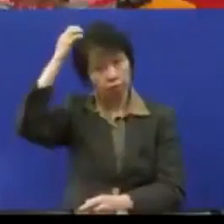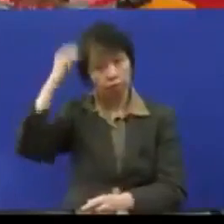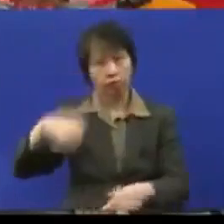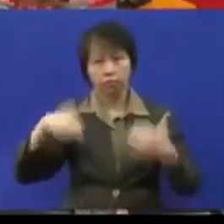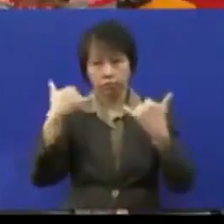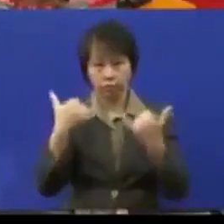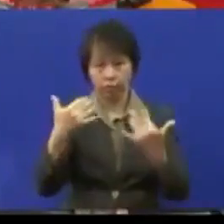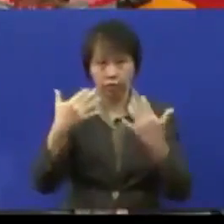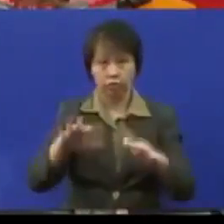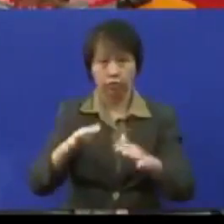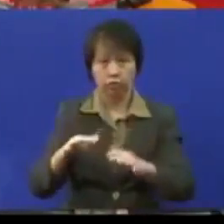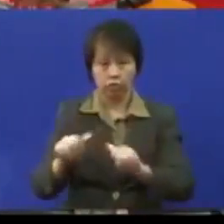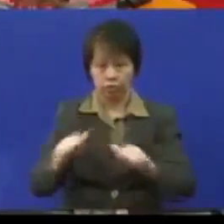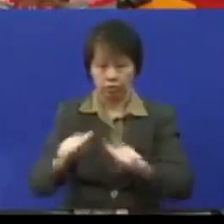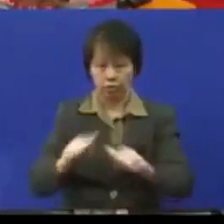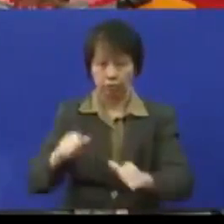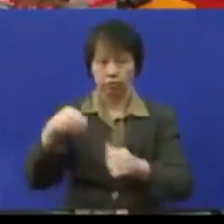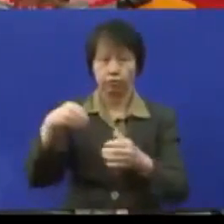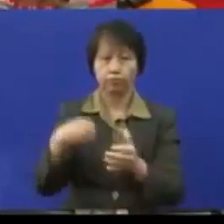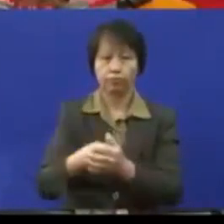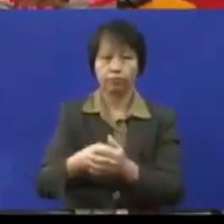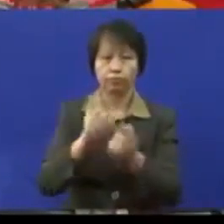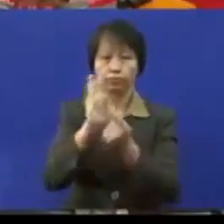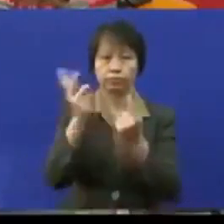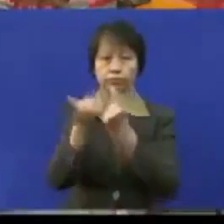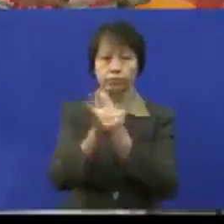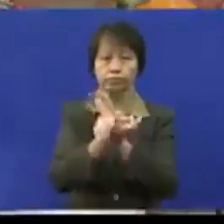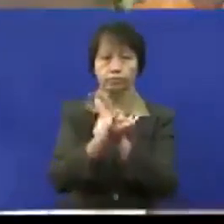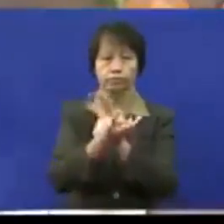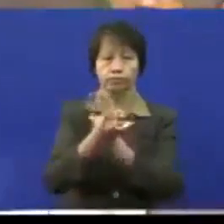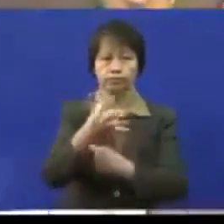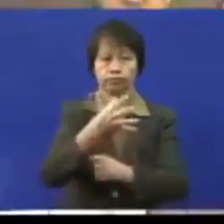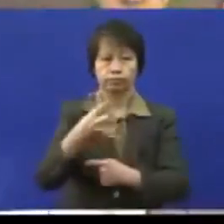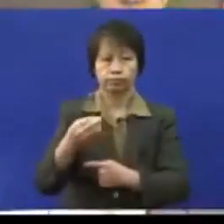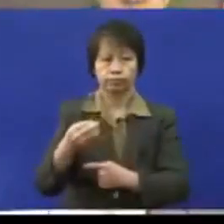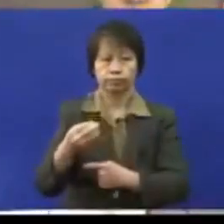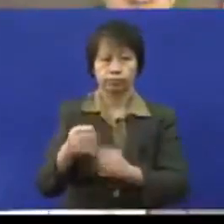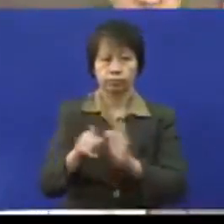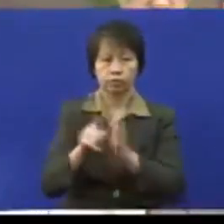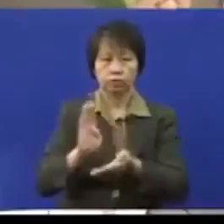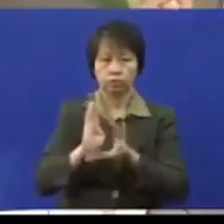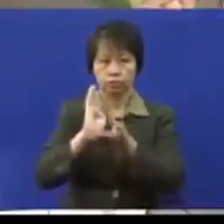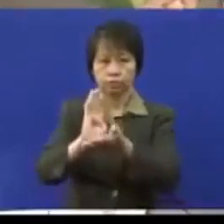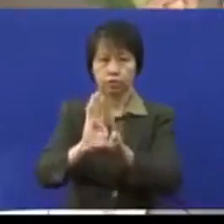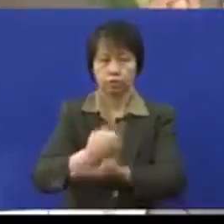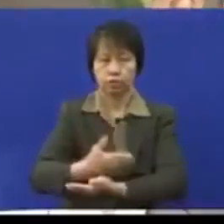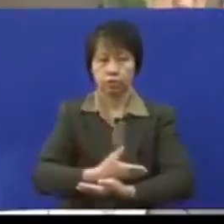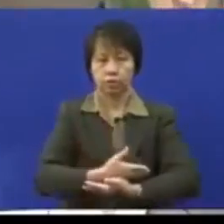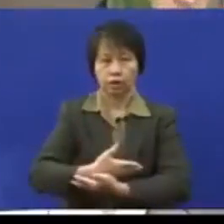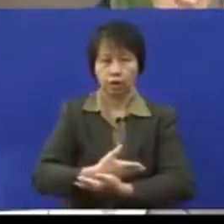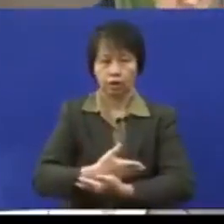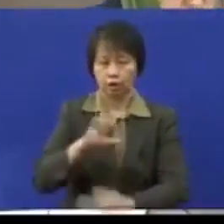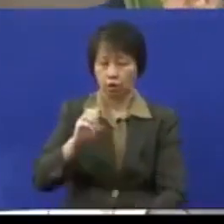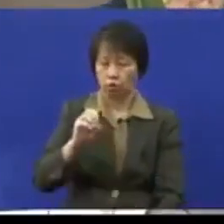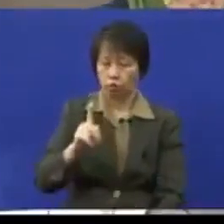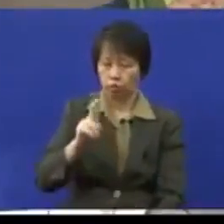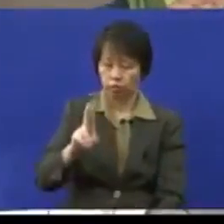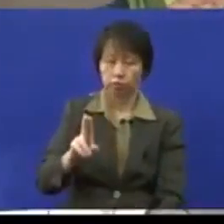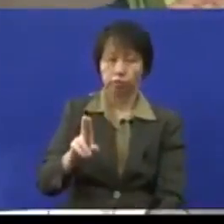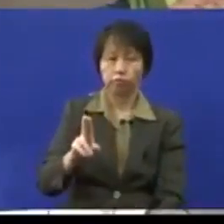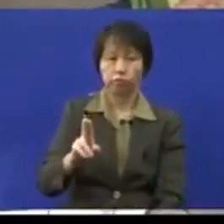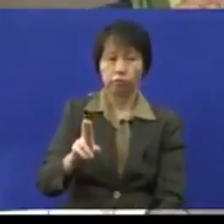telahpun memainkan peranan yang aktif dalam konteks kebajikan dan juga membantu anak-anak yang kurang upaya ini dalam konteks